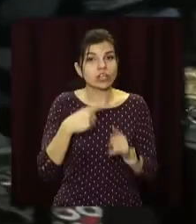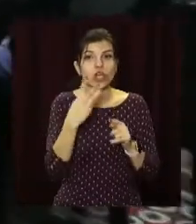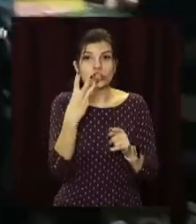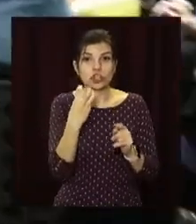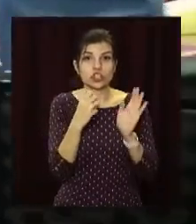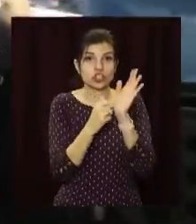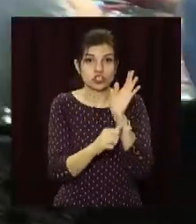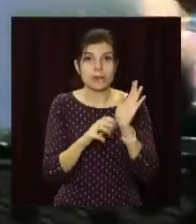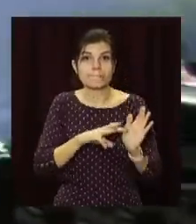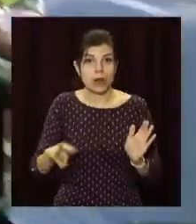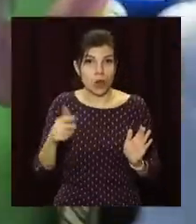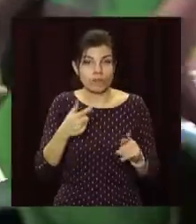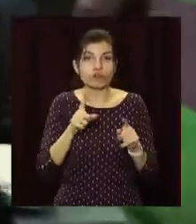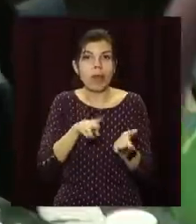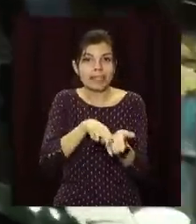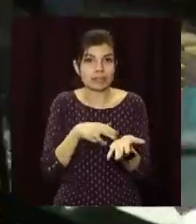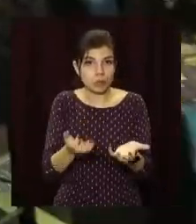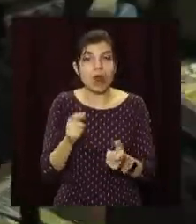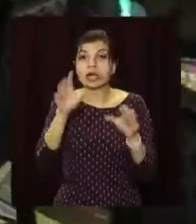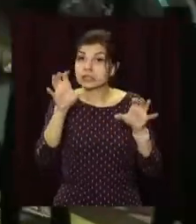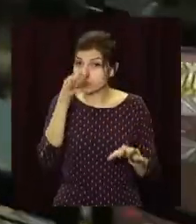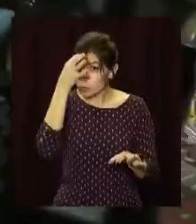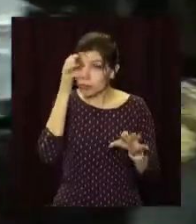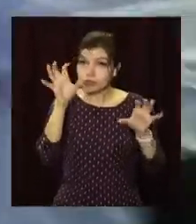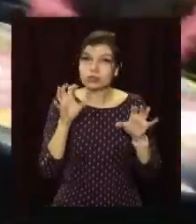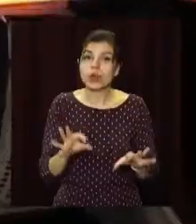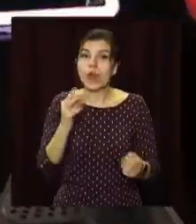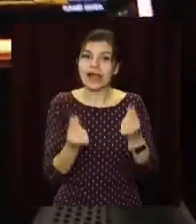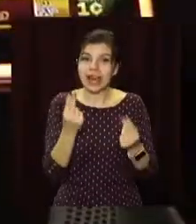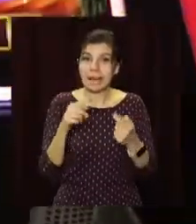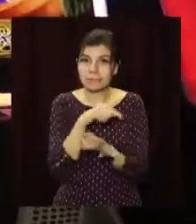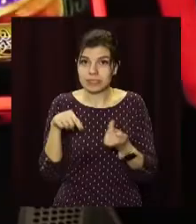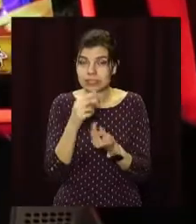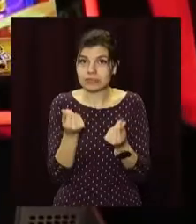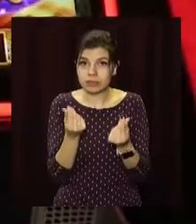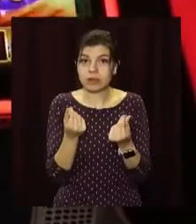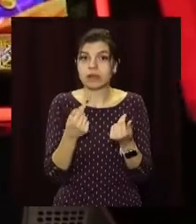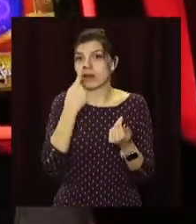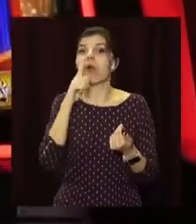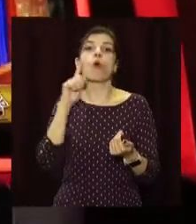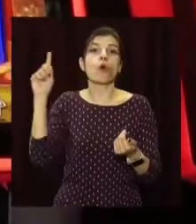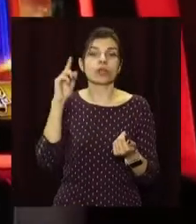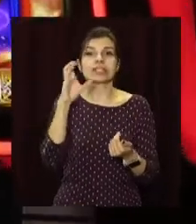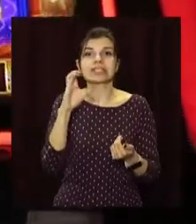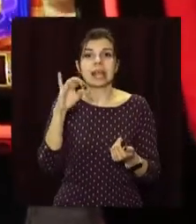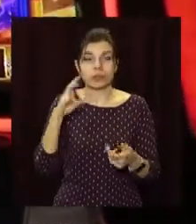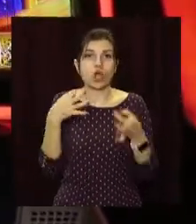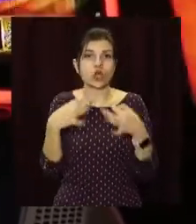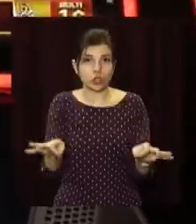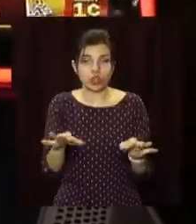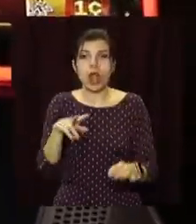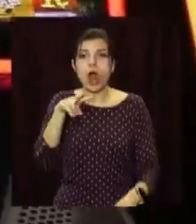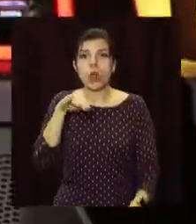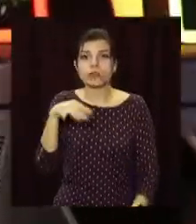мільйонів. Нагадаємо, закон про державне регулювання грального бізнесу набув чинності торік у серпні, а в лютому